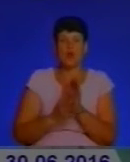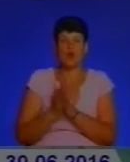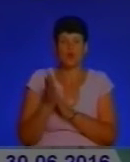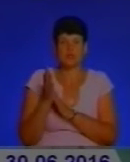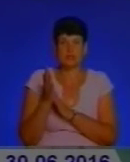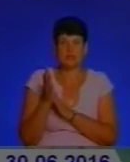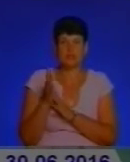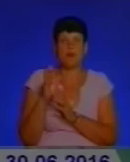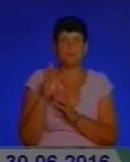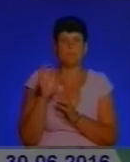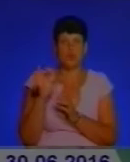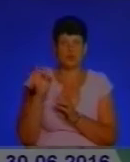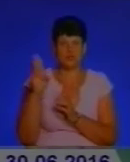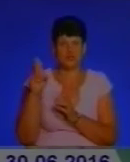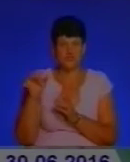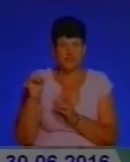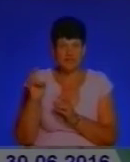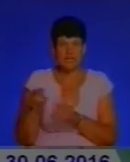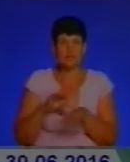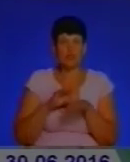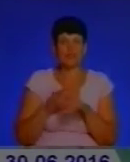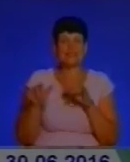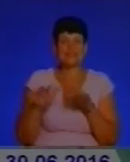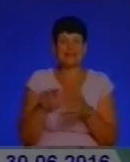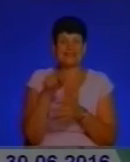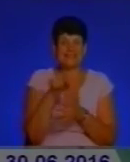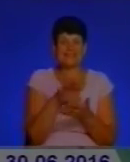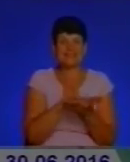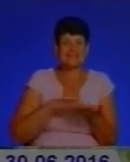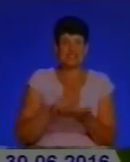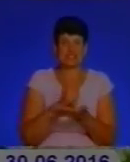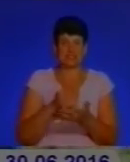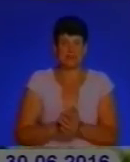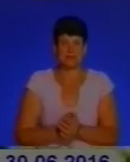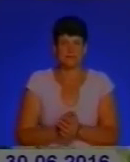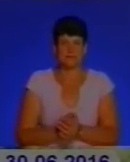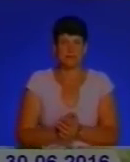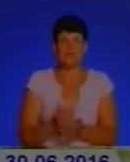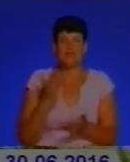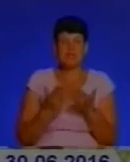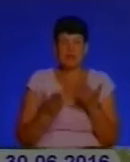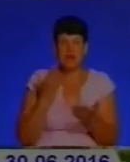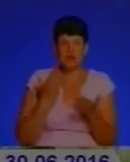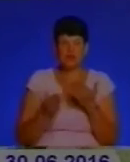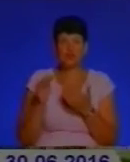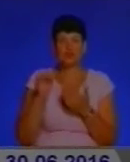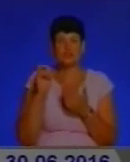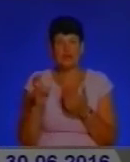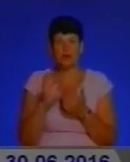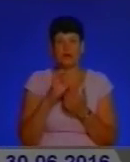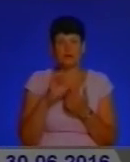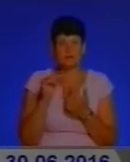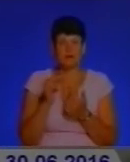борщівник Сосновського і проводити заходи з їх знишкодження. Якщо балансоутримувача важко визначити,